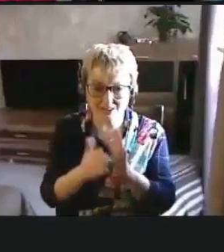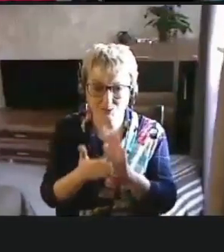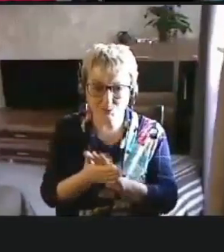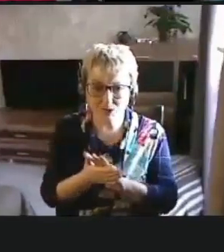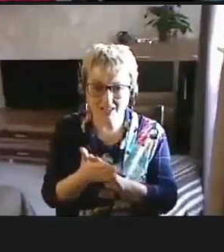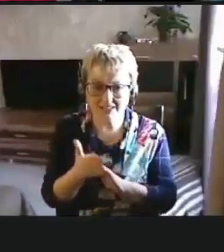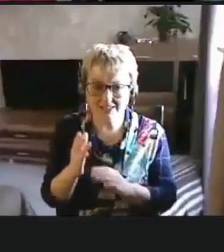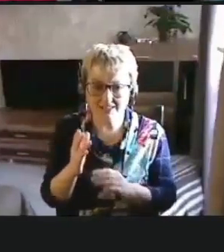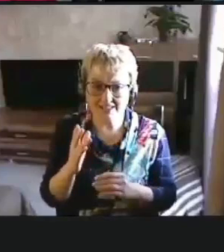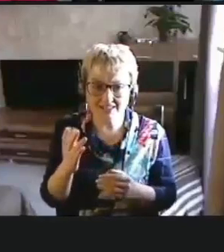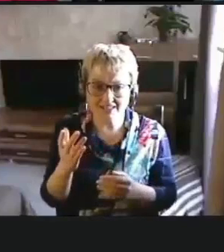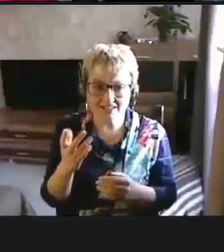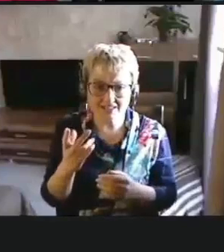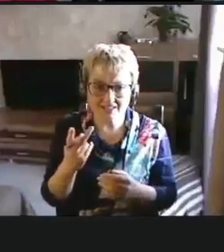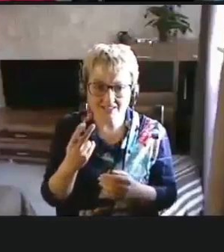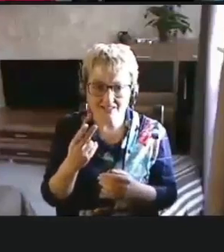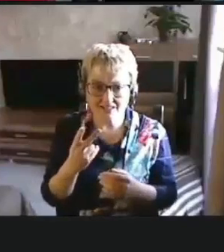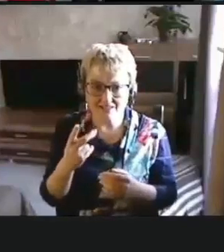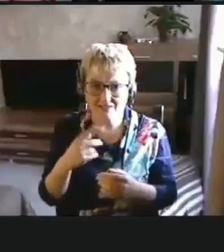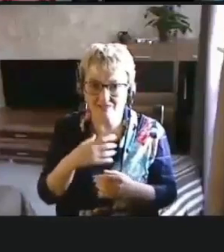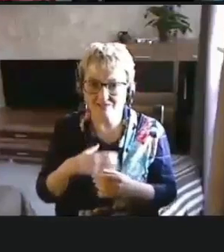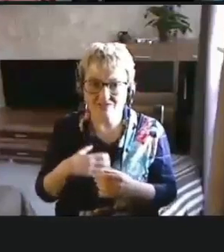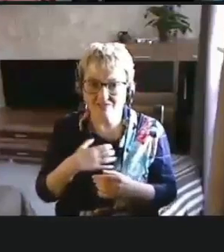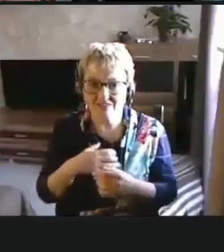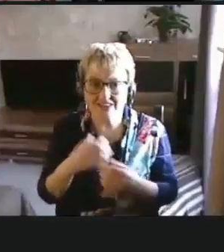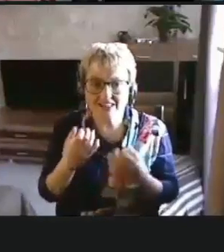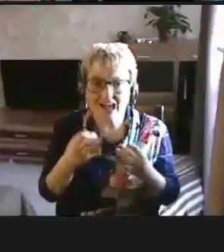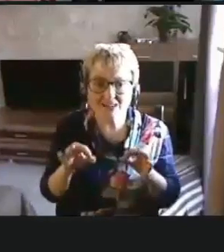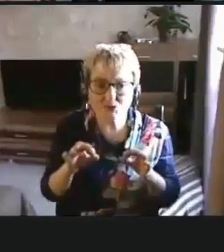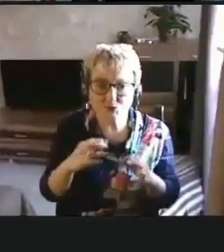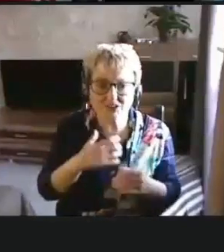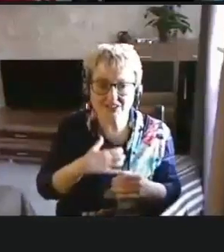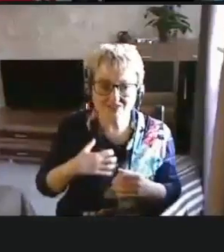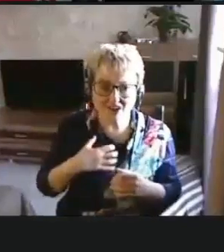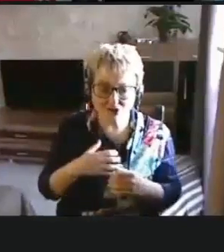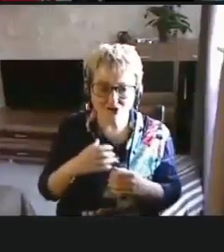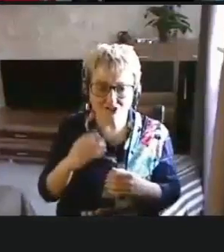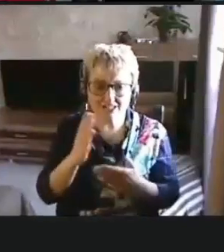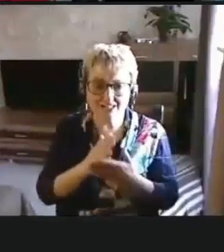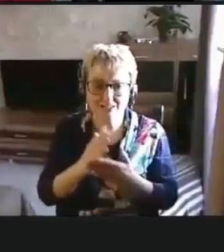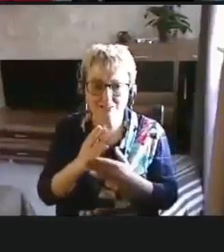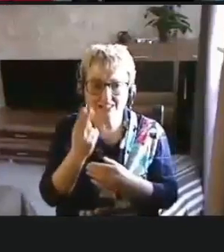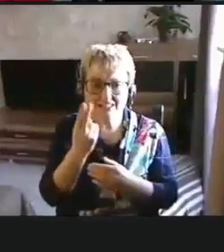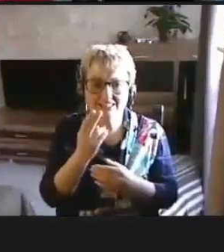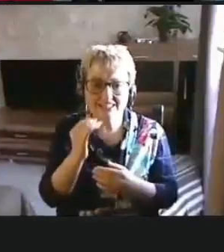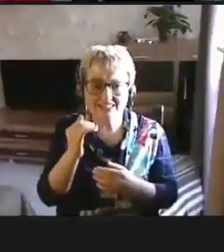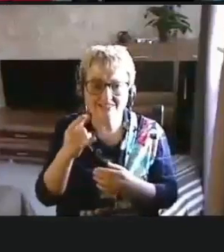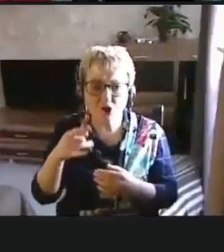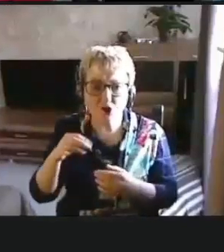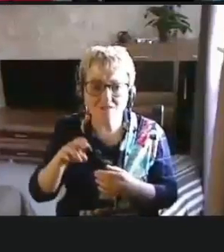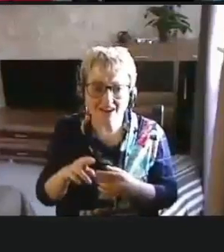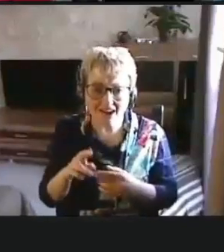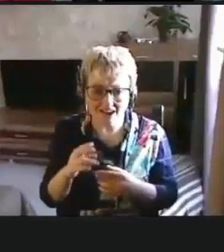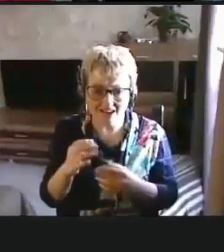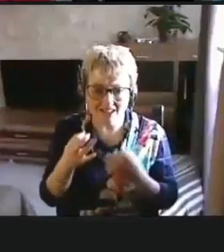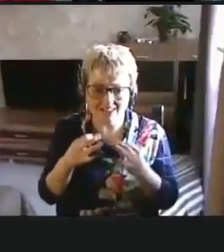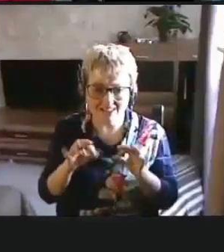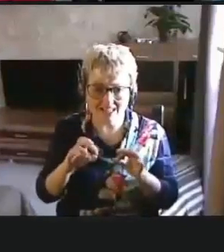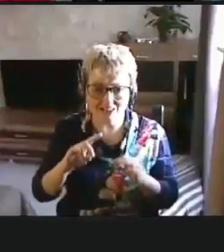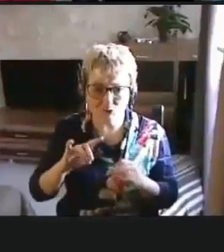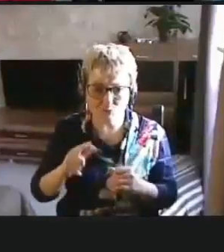двойное важно доступность, именно цифровая доступность.